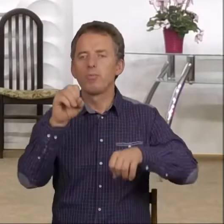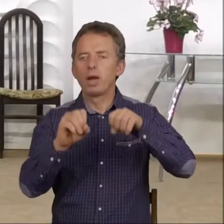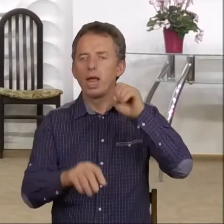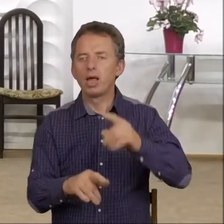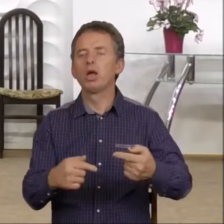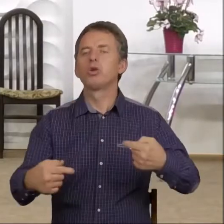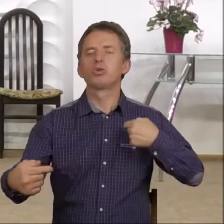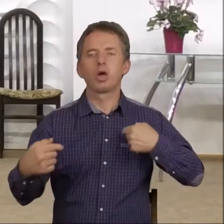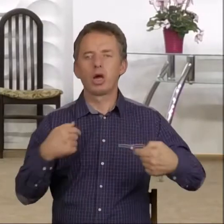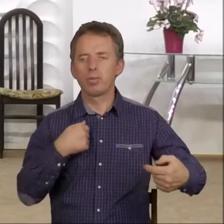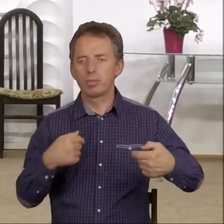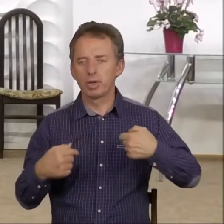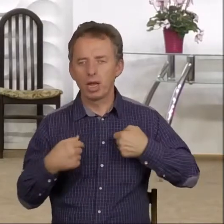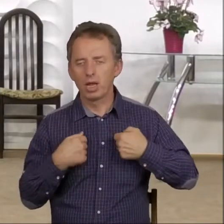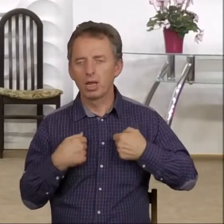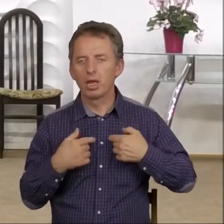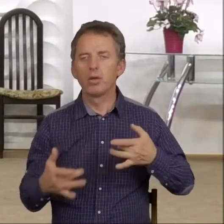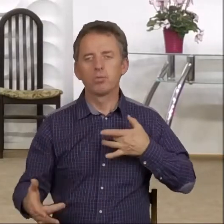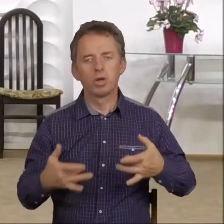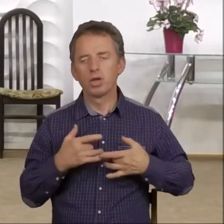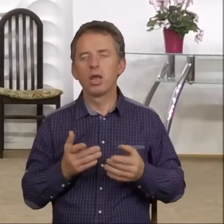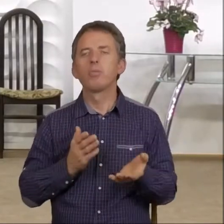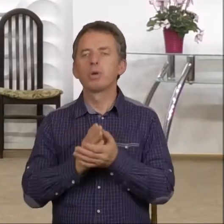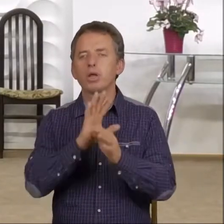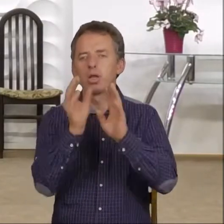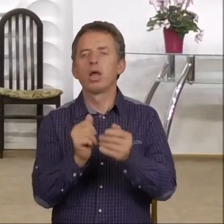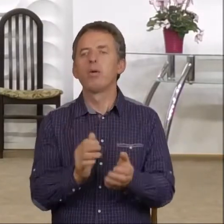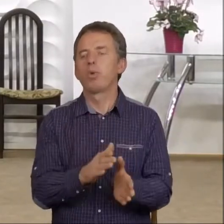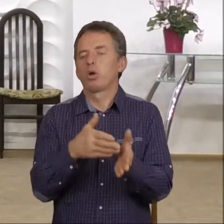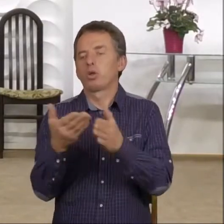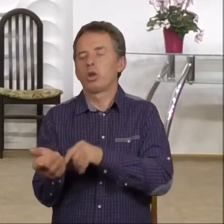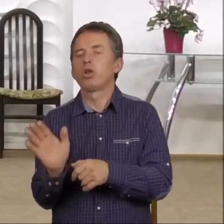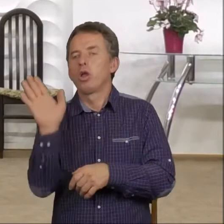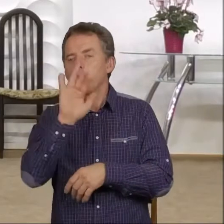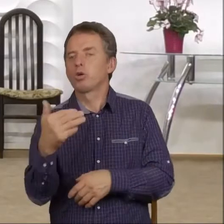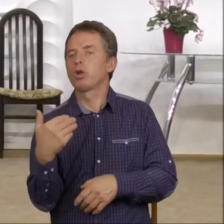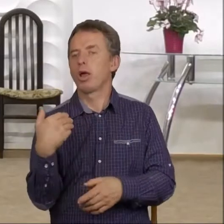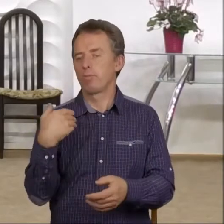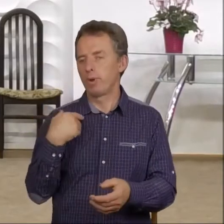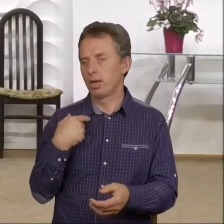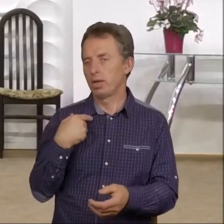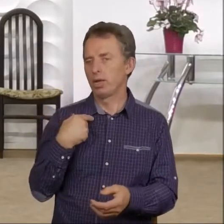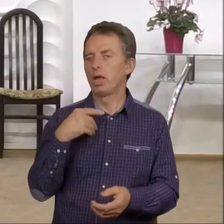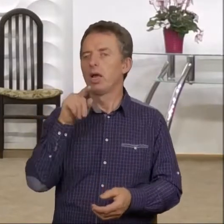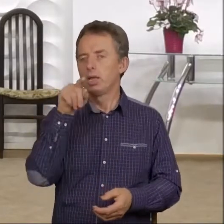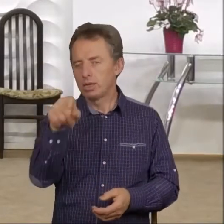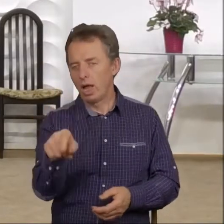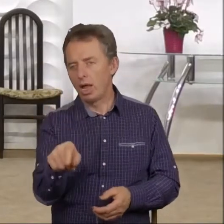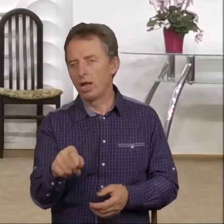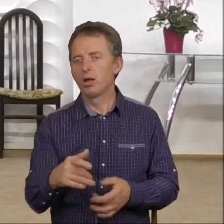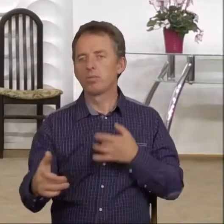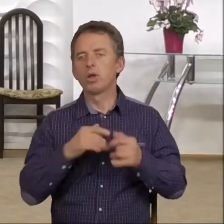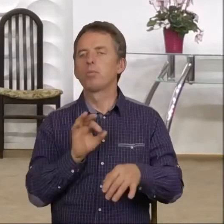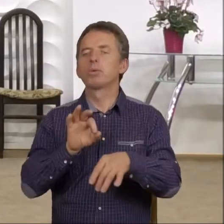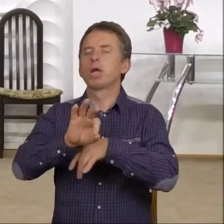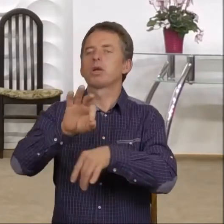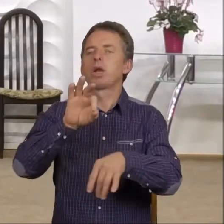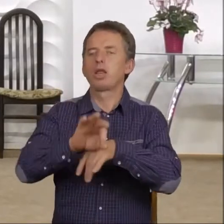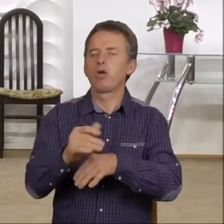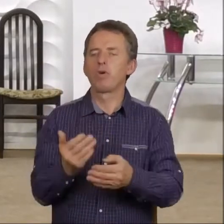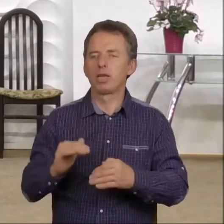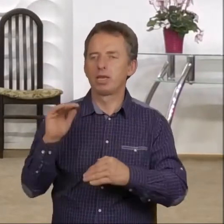cierpieli przede wszystkim ci, którzy po stronie Bożej byli. No i cierpieli z powodu narastających prześladowań.